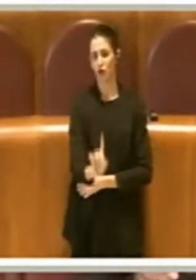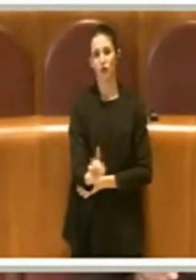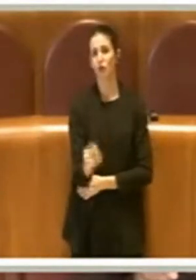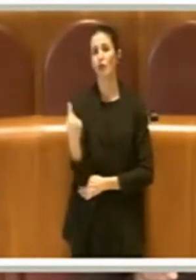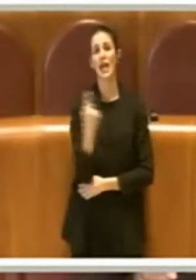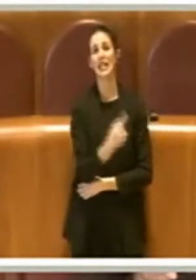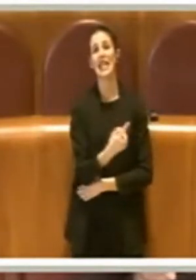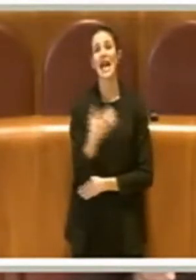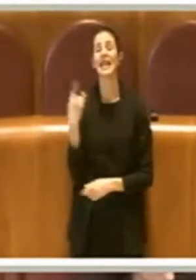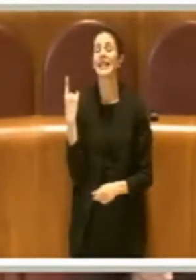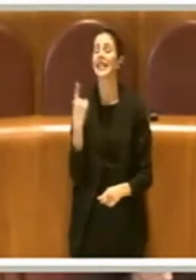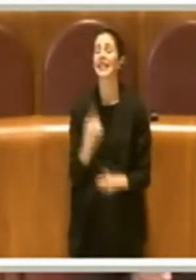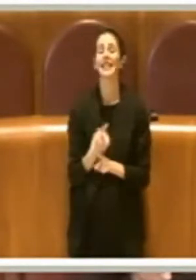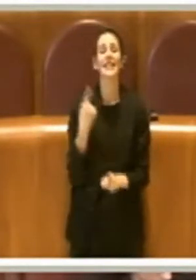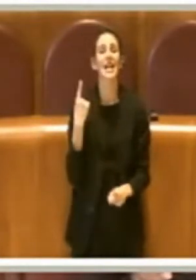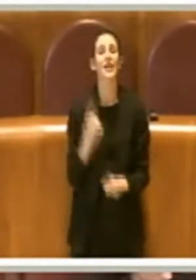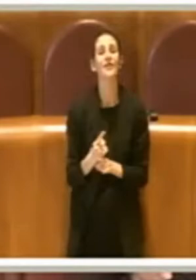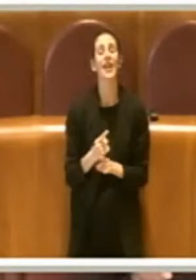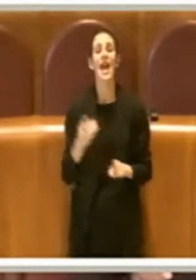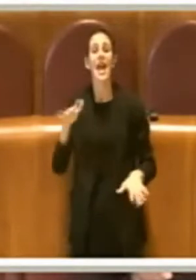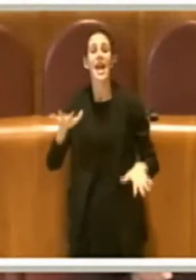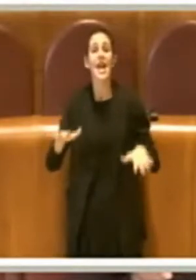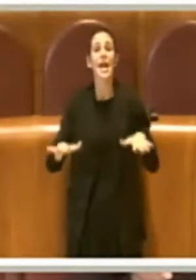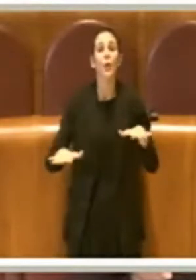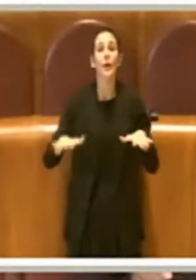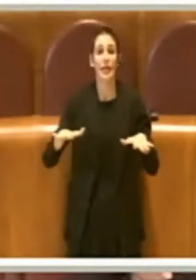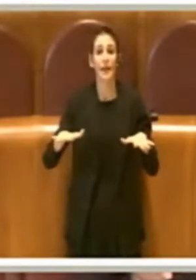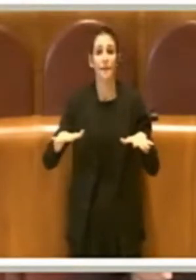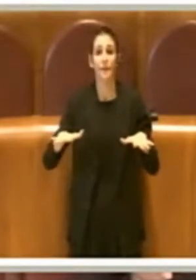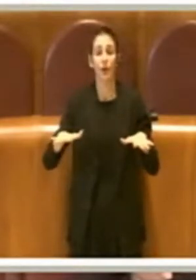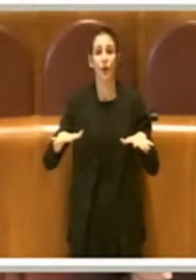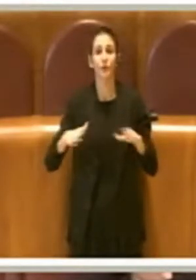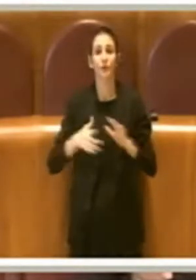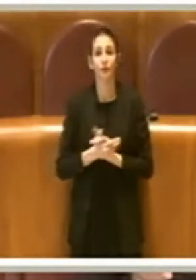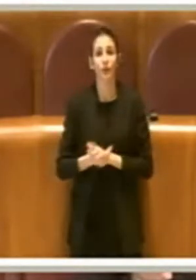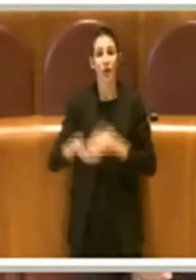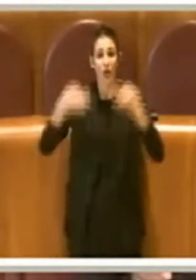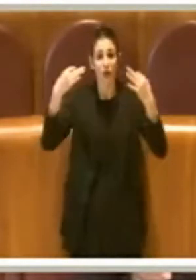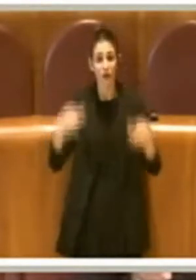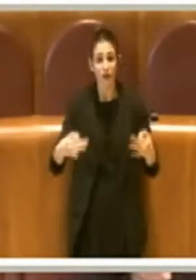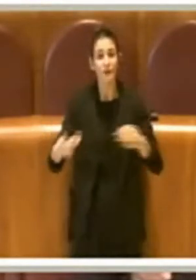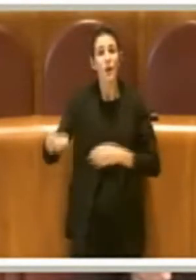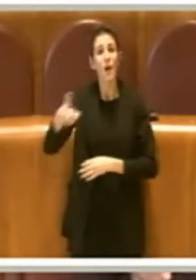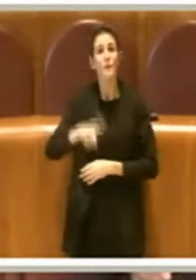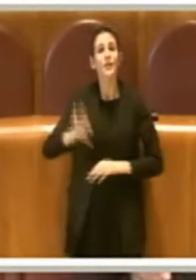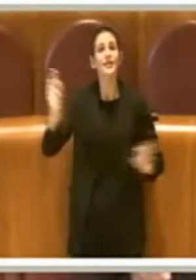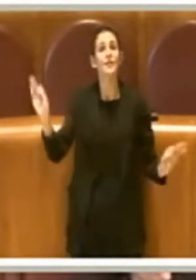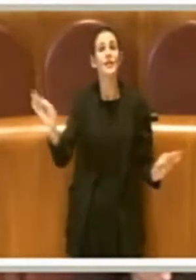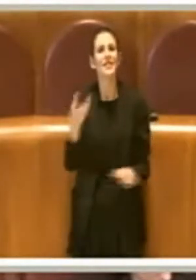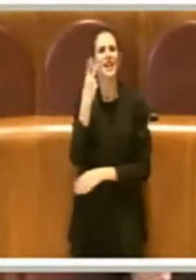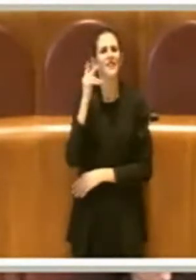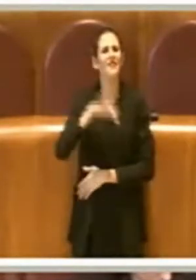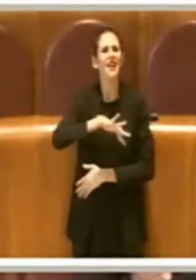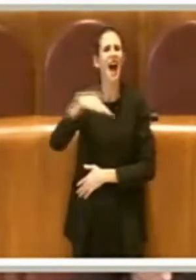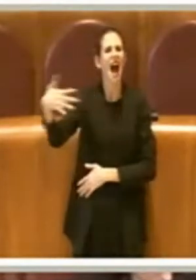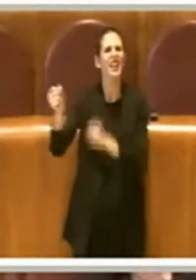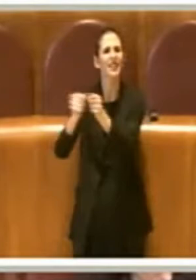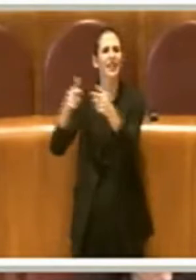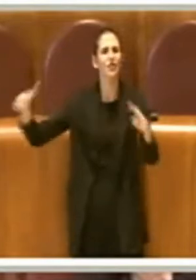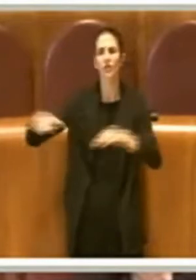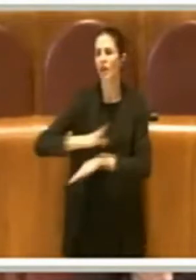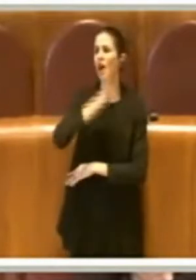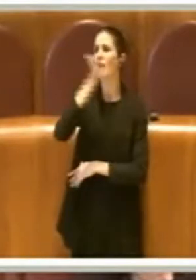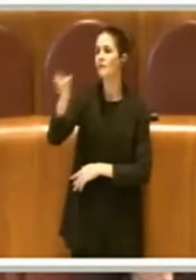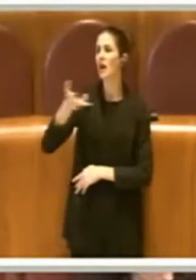Deve mantenere un equilibrio. Perché quando va in un'altra città, li vede tavolini e sedie, che